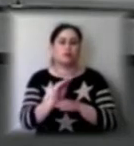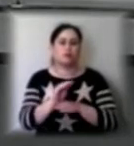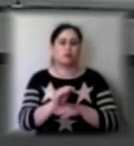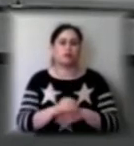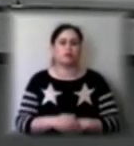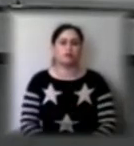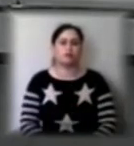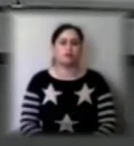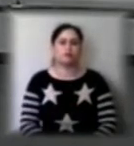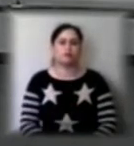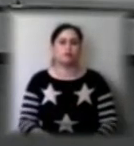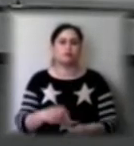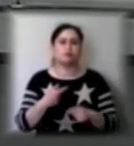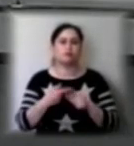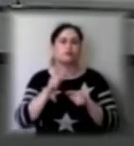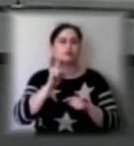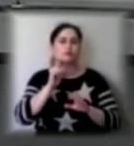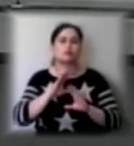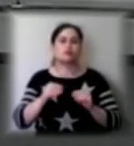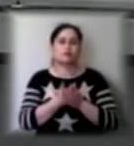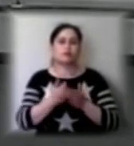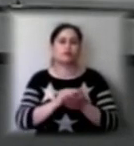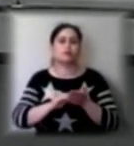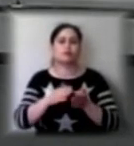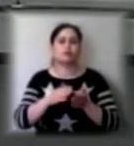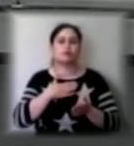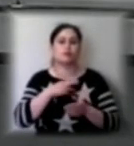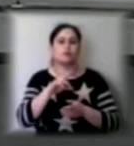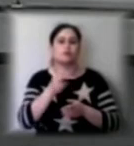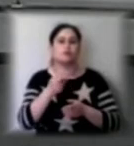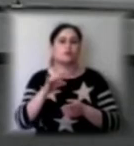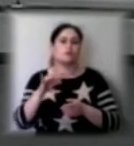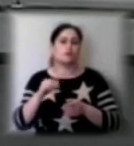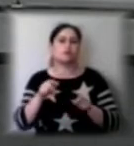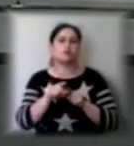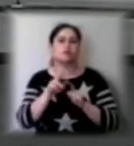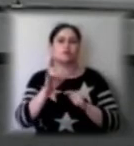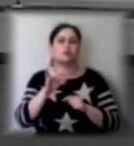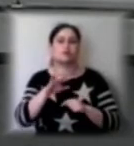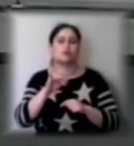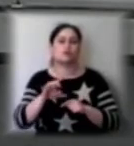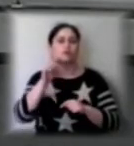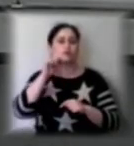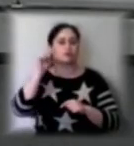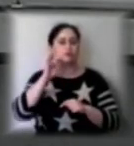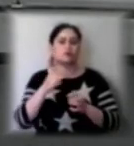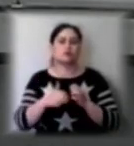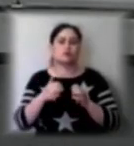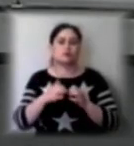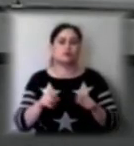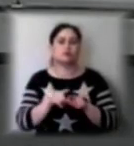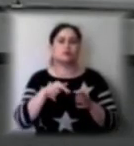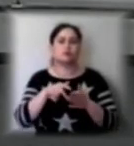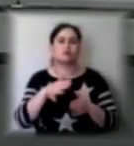А поки що це всі новини. Підписуйтесь на наші сторінки у соціальних мережах та канал в Ютубі. Слухайте Українське радіо Херсон, а також заходьте на наш